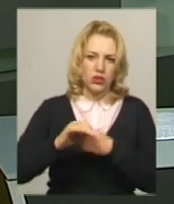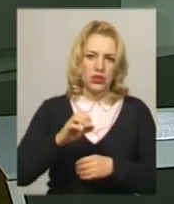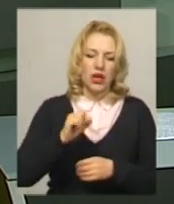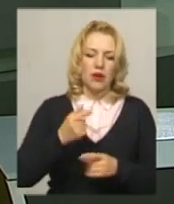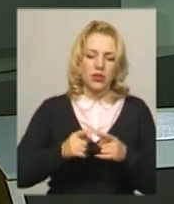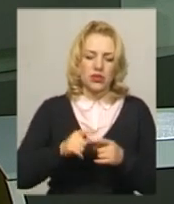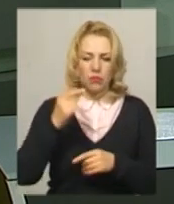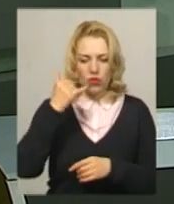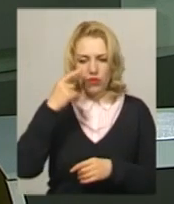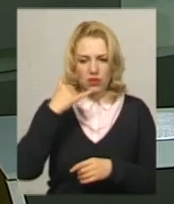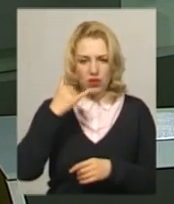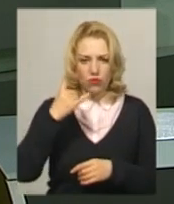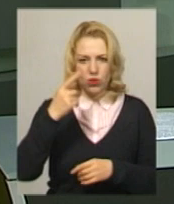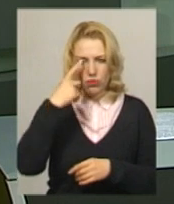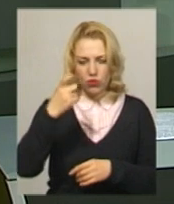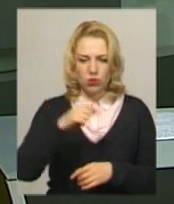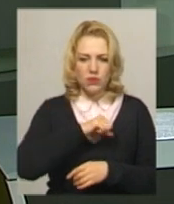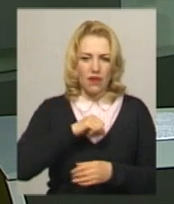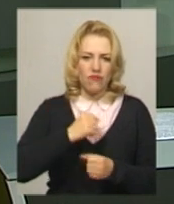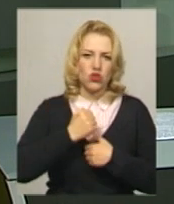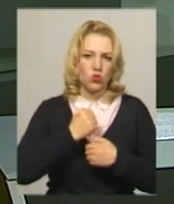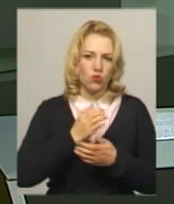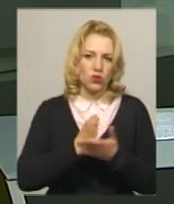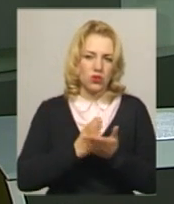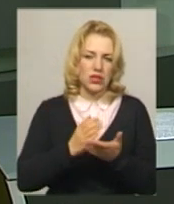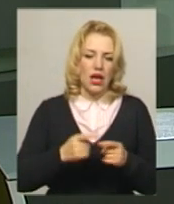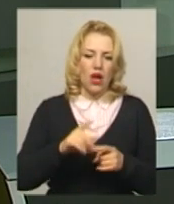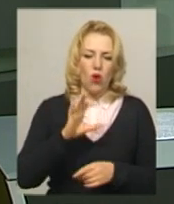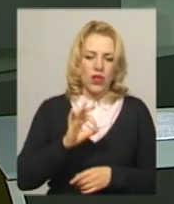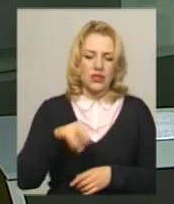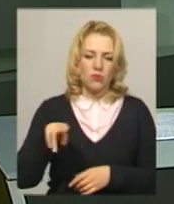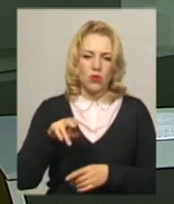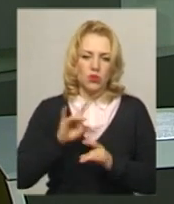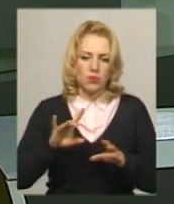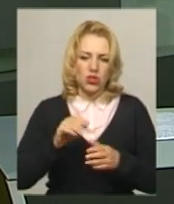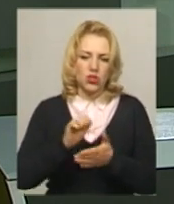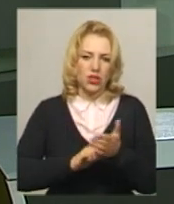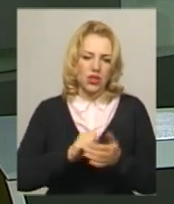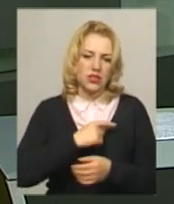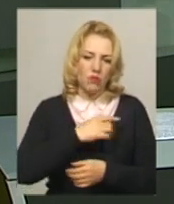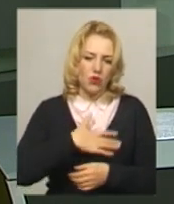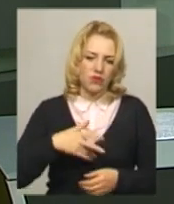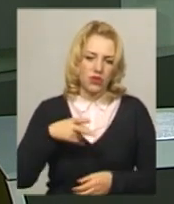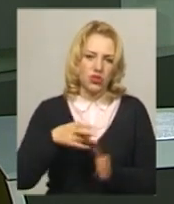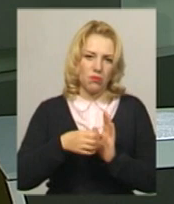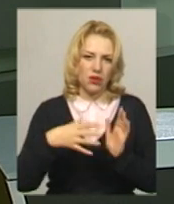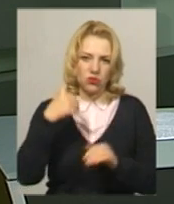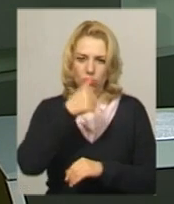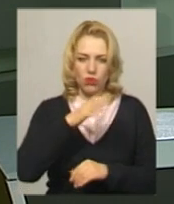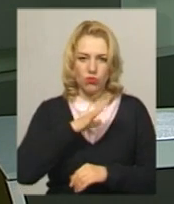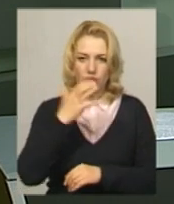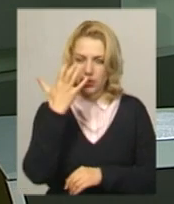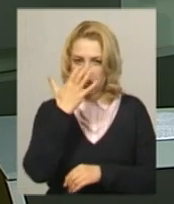телефоном повідомив сам військовослужбовець. Олександр Дарморос розповідає, через поранення у 2015 році став незрячим,